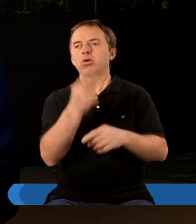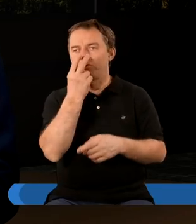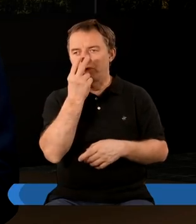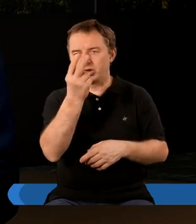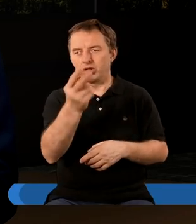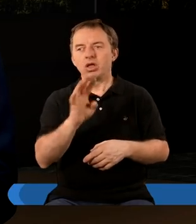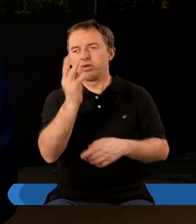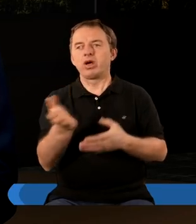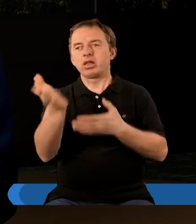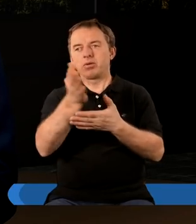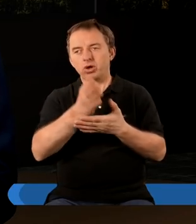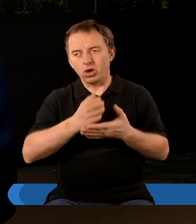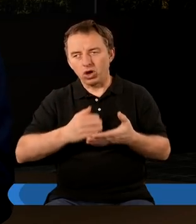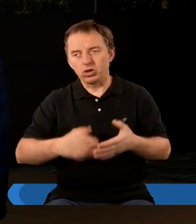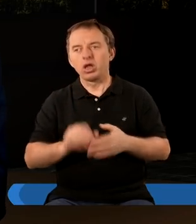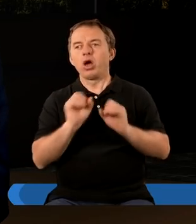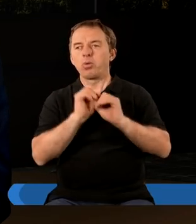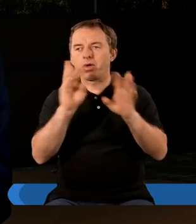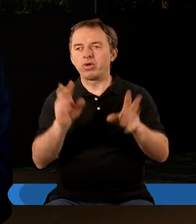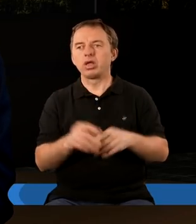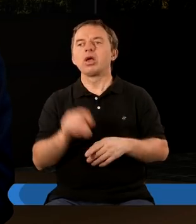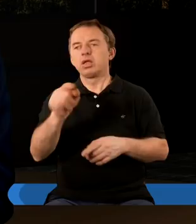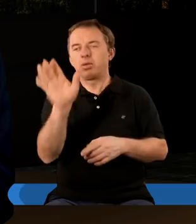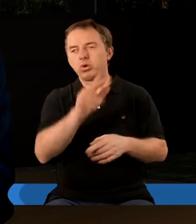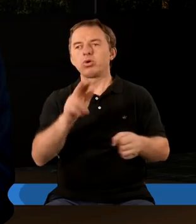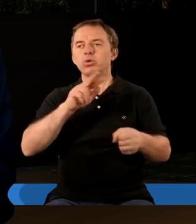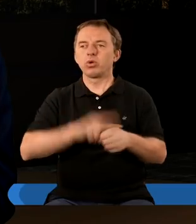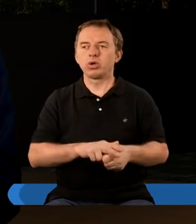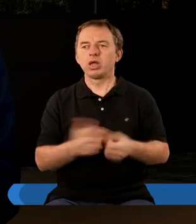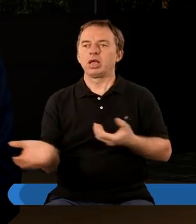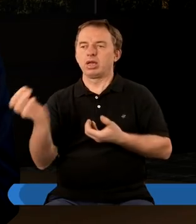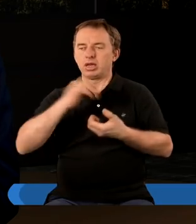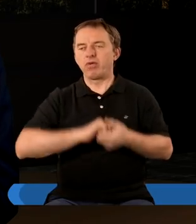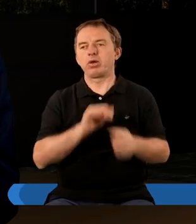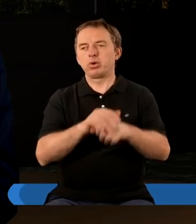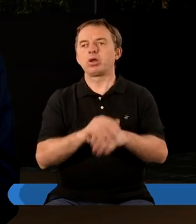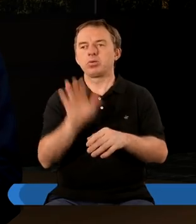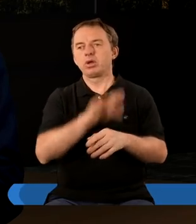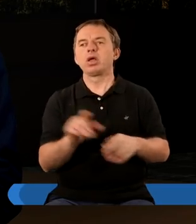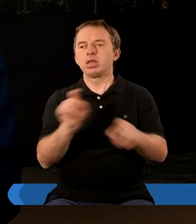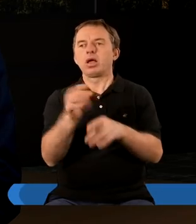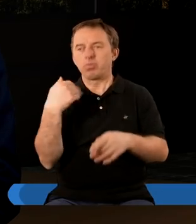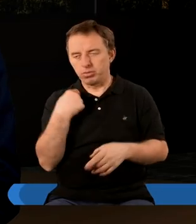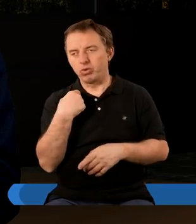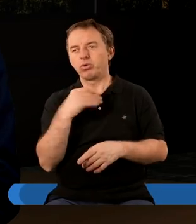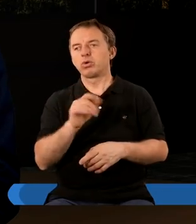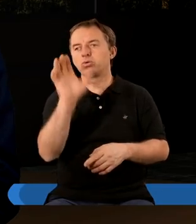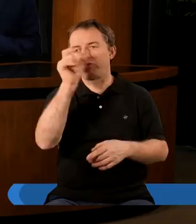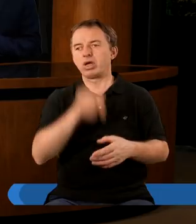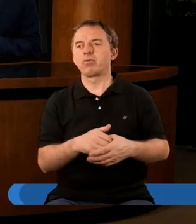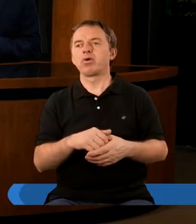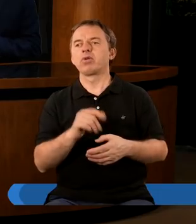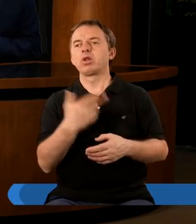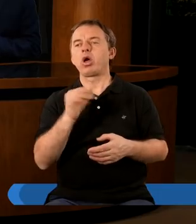którego widzimy w czwartym rozdziale Apokalipsy, to jest Bóg, który zawarł przymierze z człowiekiem, Bóg taki, jaki objawił się człowiekowi.